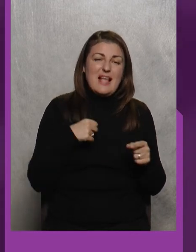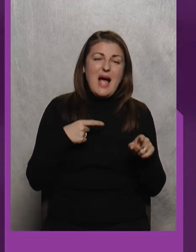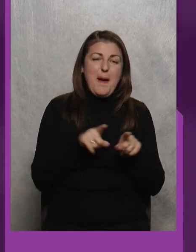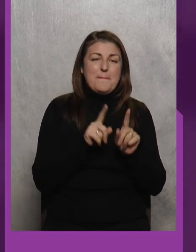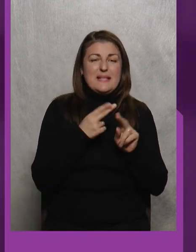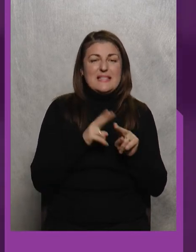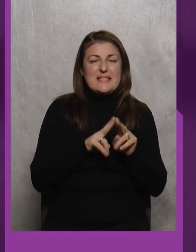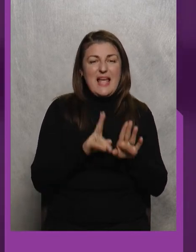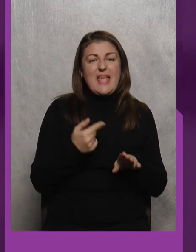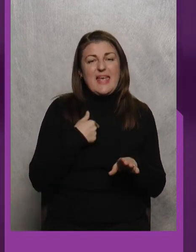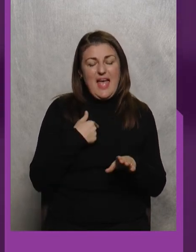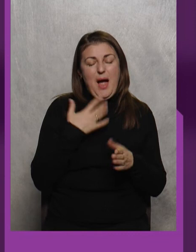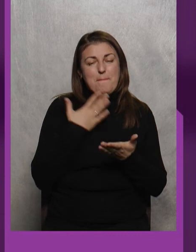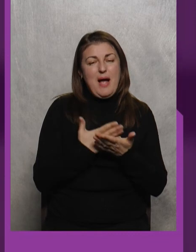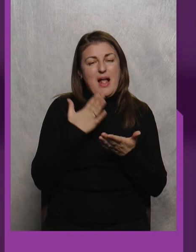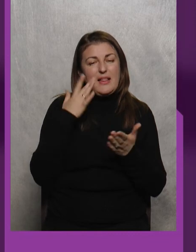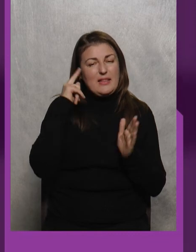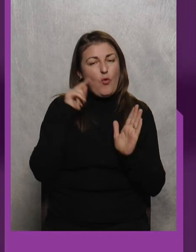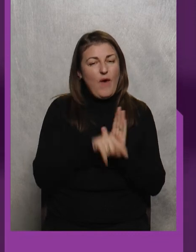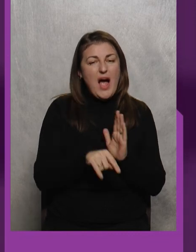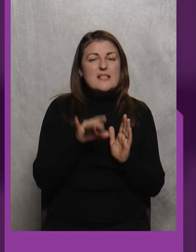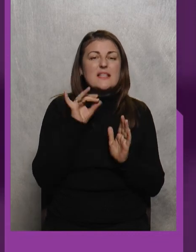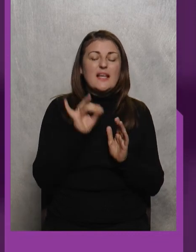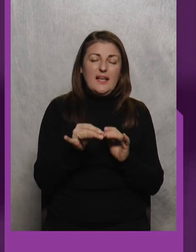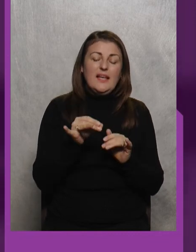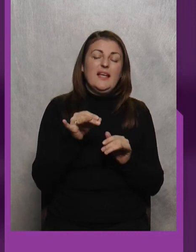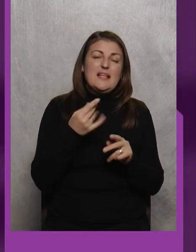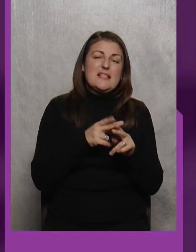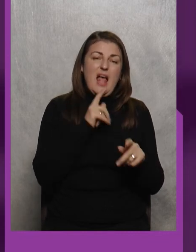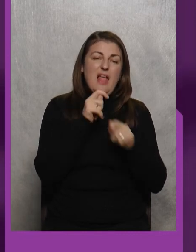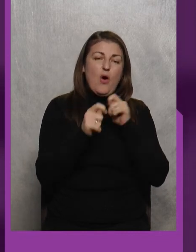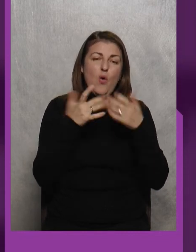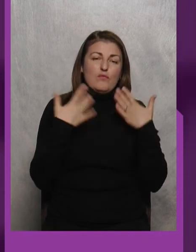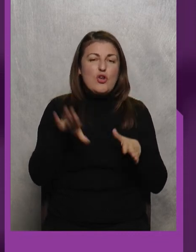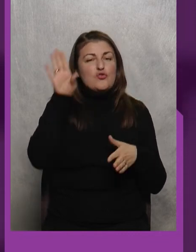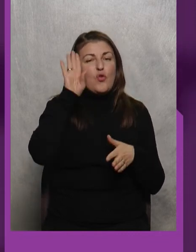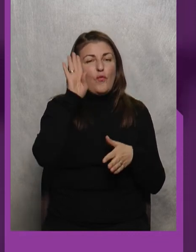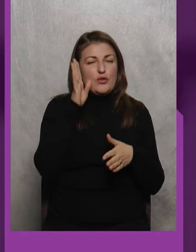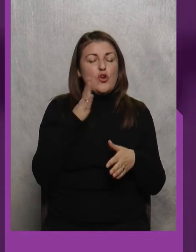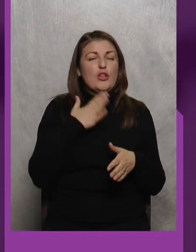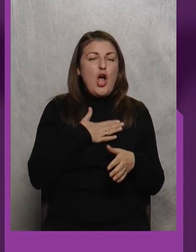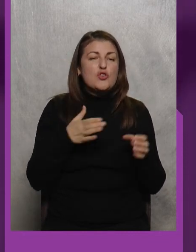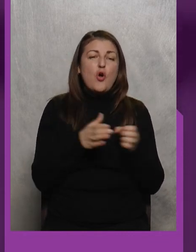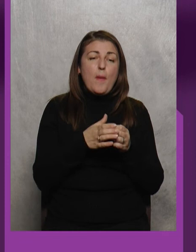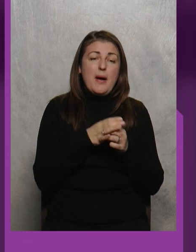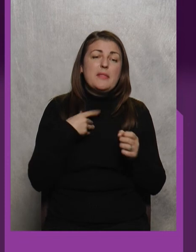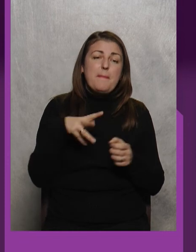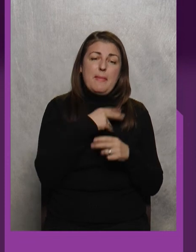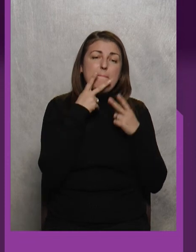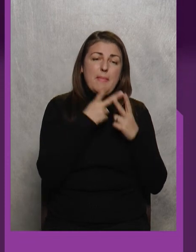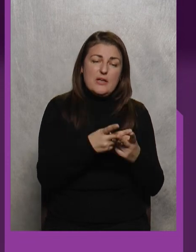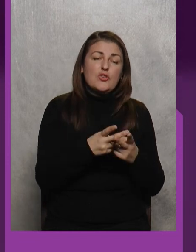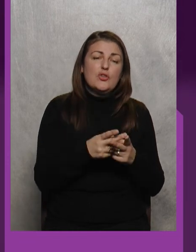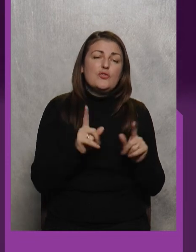це я мала на увазі І це нагородження вже чоловічої нашої команди Ми бачили,